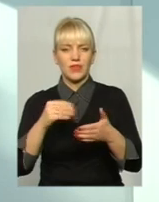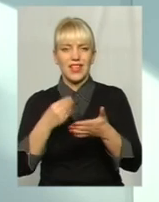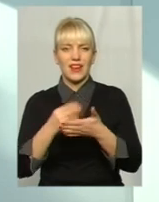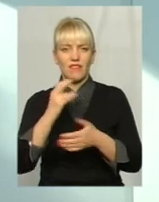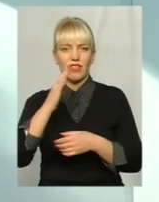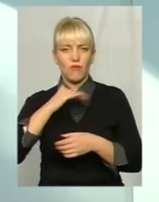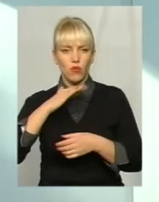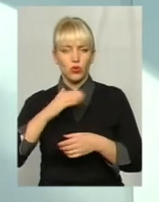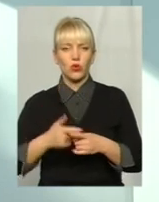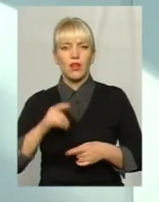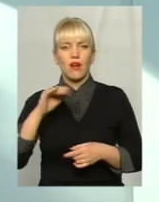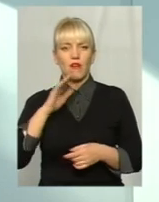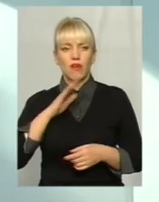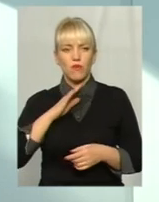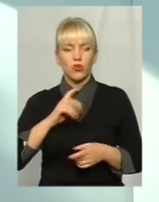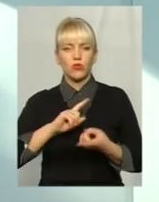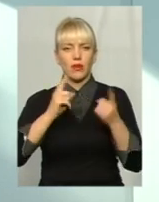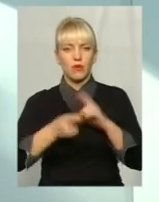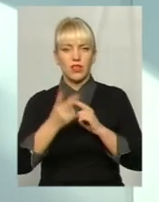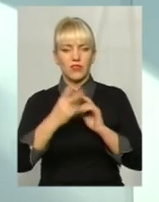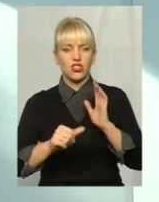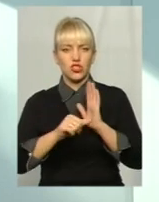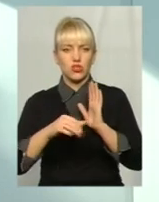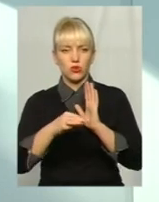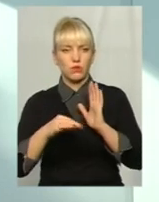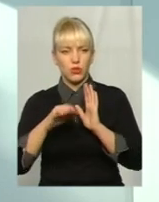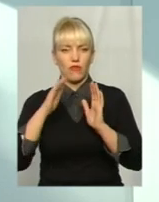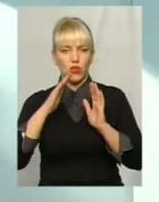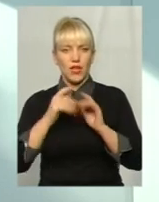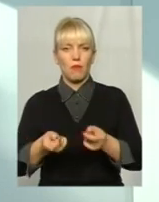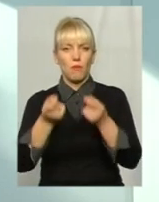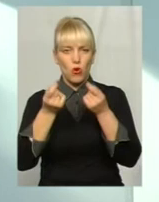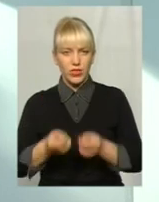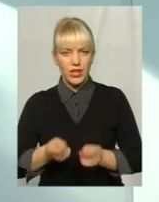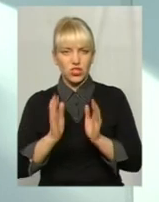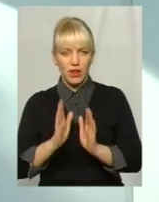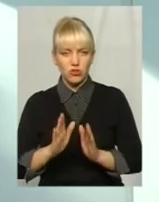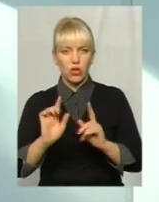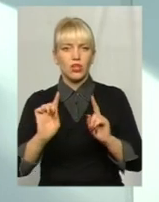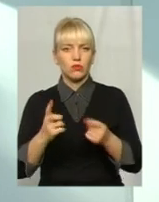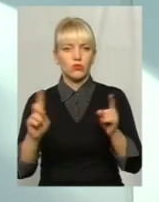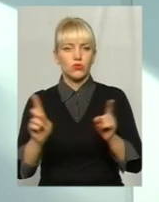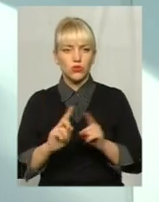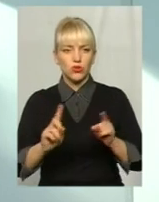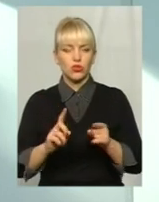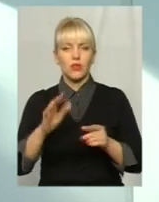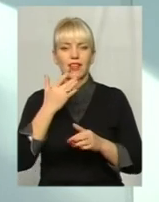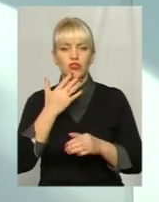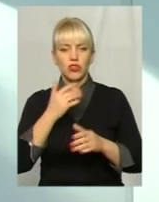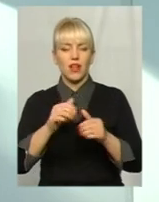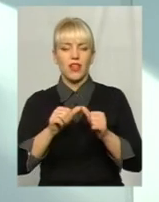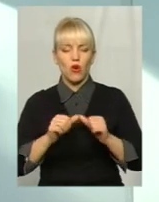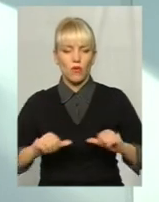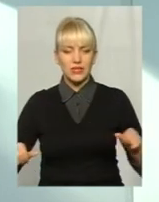Тарифи на воду, навпаки, на 26 копійок вода подешевшує. Чому? Тому що Національна комісія